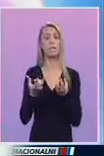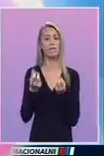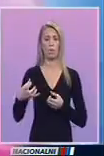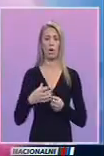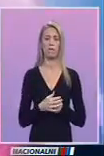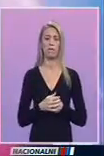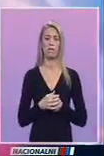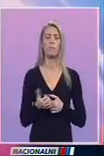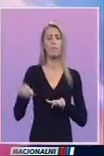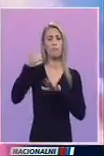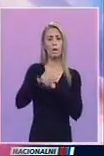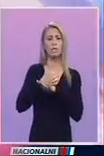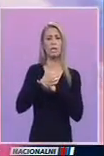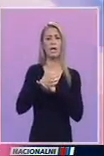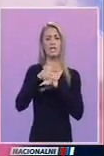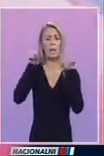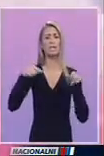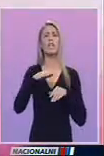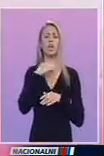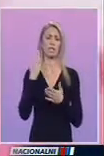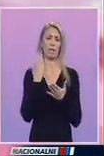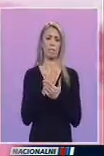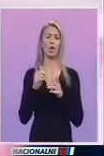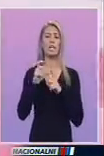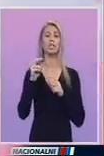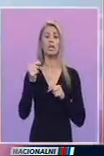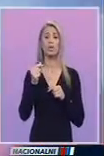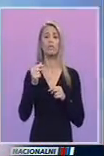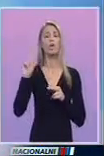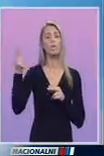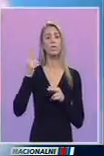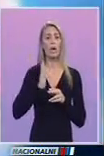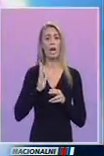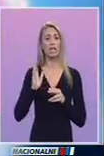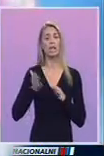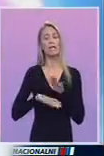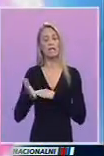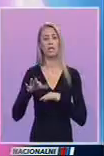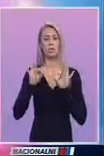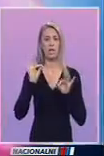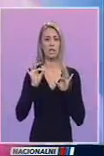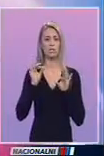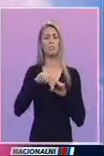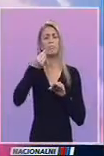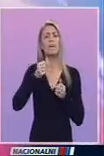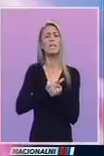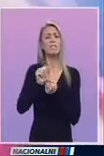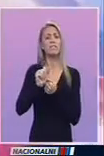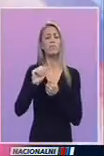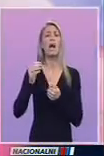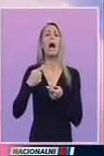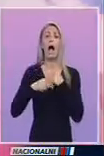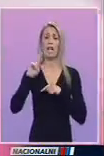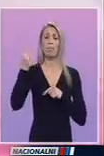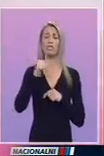Nosilac je liste Dosta je bilo, Saša Radulović pozvao je građane da izađu na izbore. Obraćam se svima, ali pozivam samo građane koji su